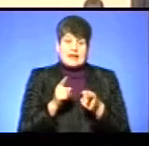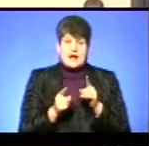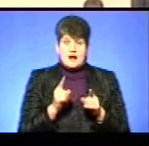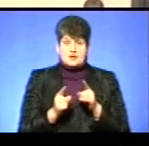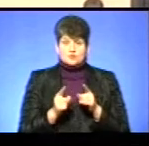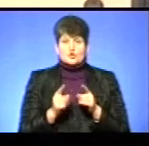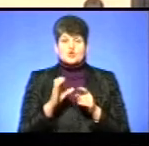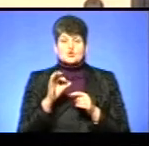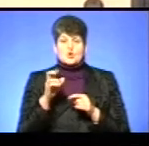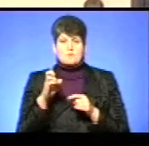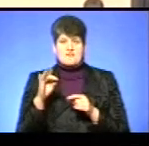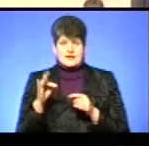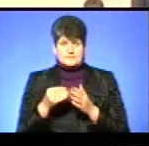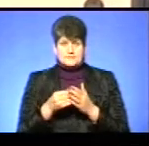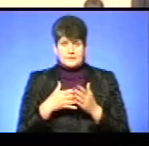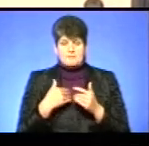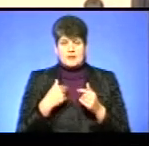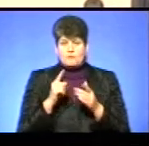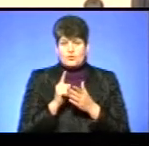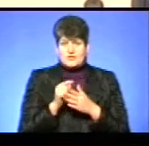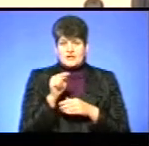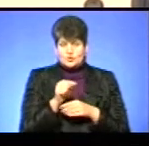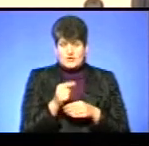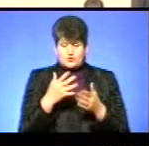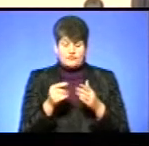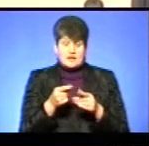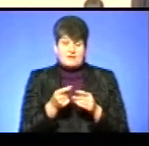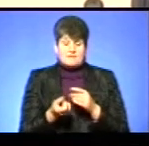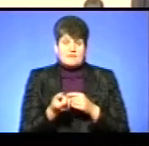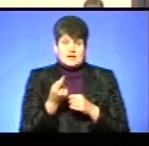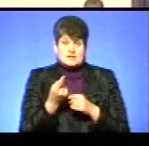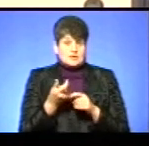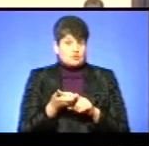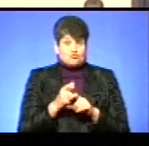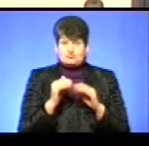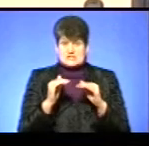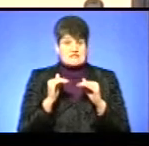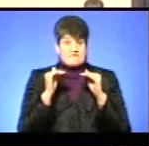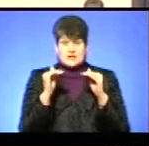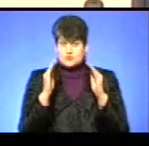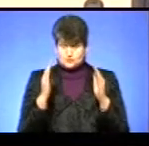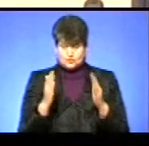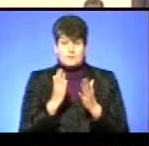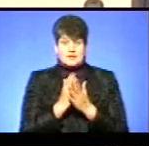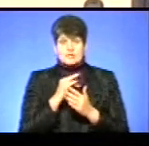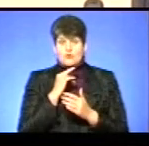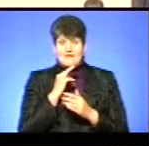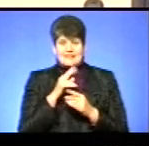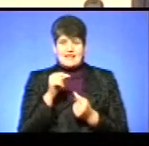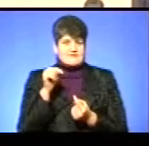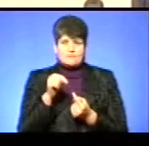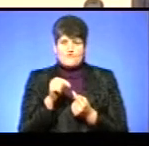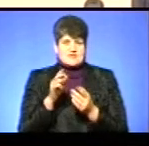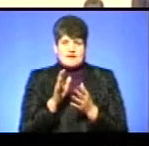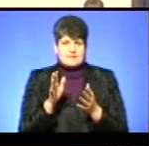собівартість тарифу, ми повинні тоді, якщо вона виявиться суттєво завищеною, мається на увазі не відповідати